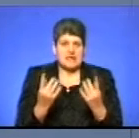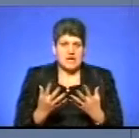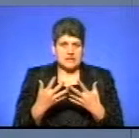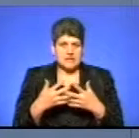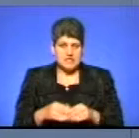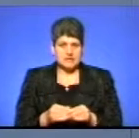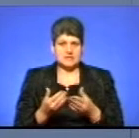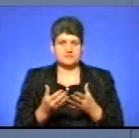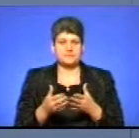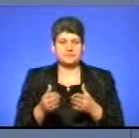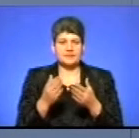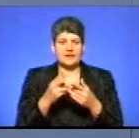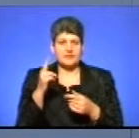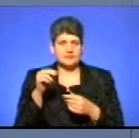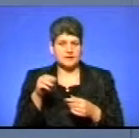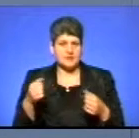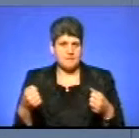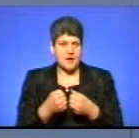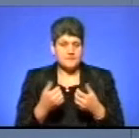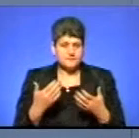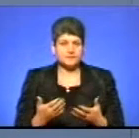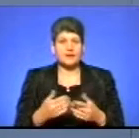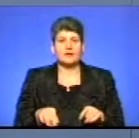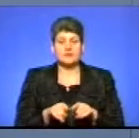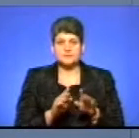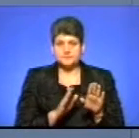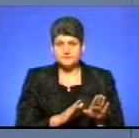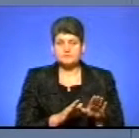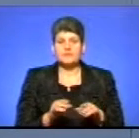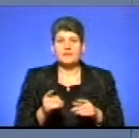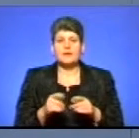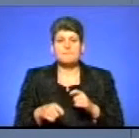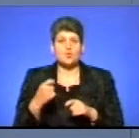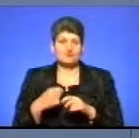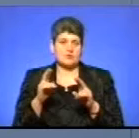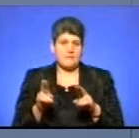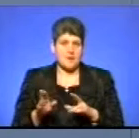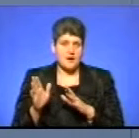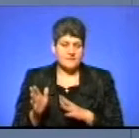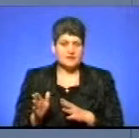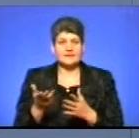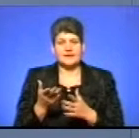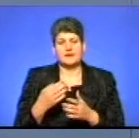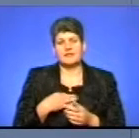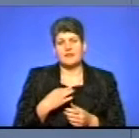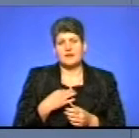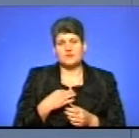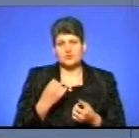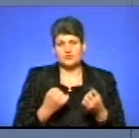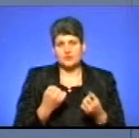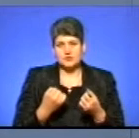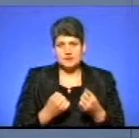дорожньо-транспортних пригод, зокрема, а також і порушень правил дорожнього руху, де водії нехтоючи на